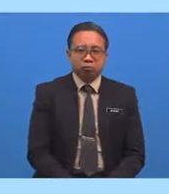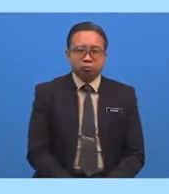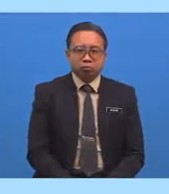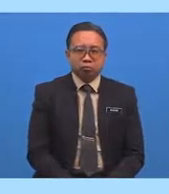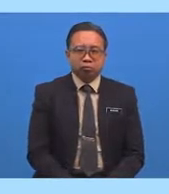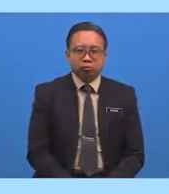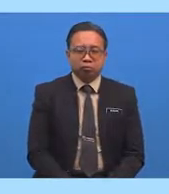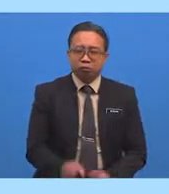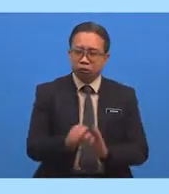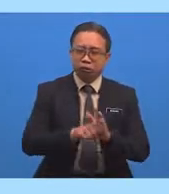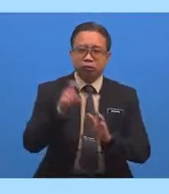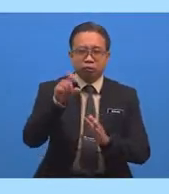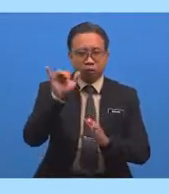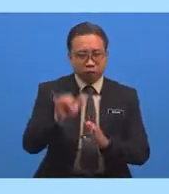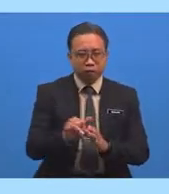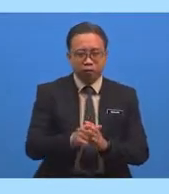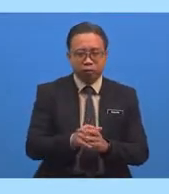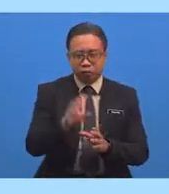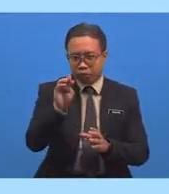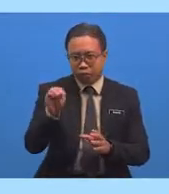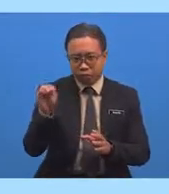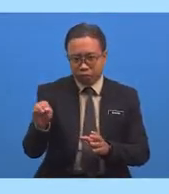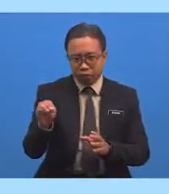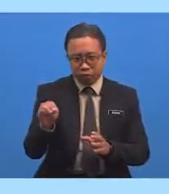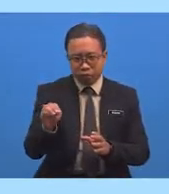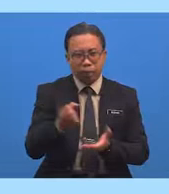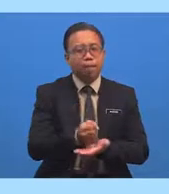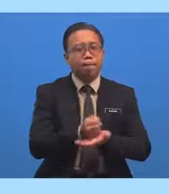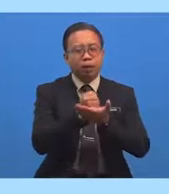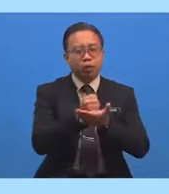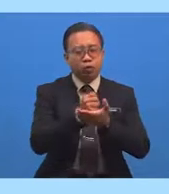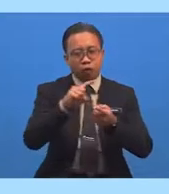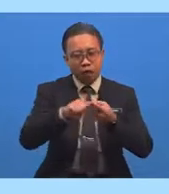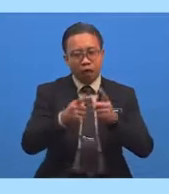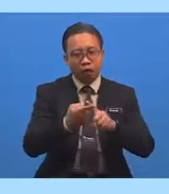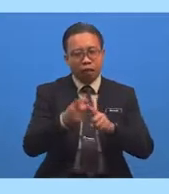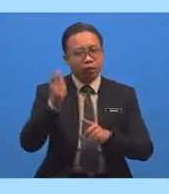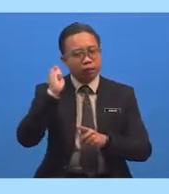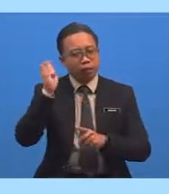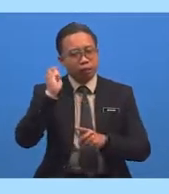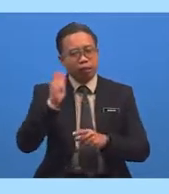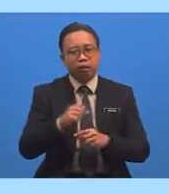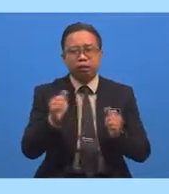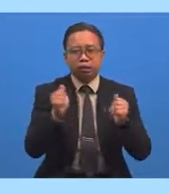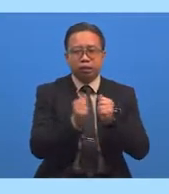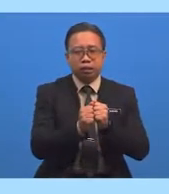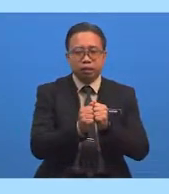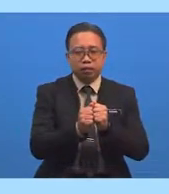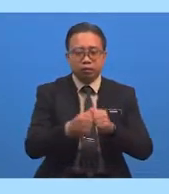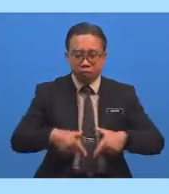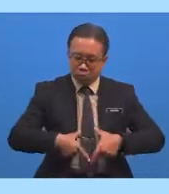Sepatutnya Murid-murid Membantu Rakan Tadi Dengan